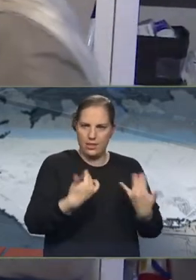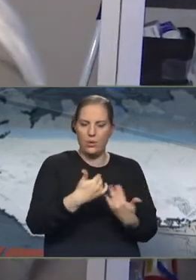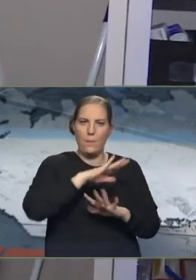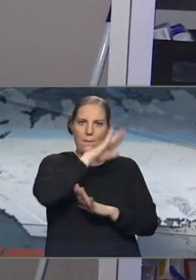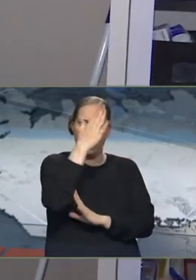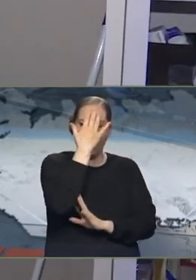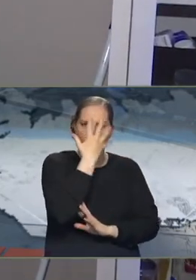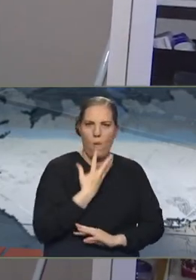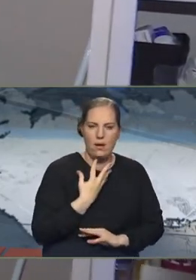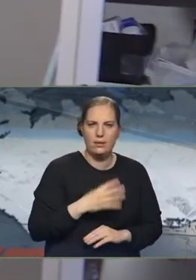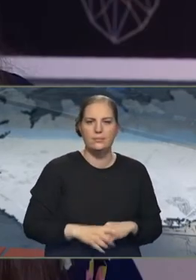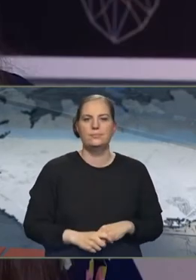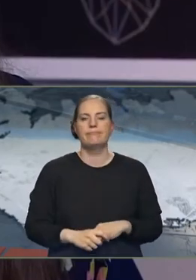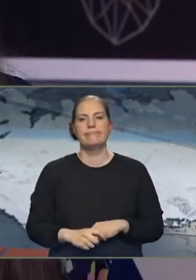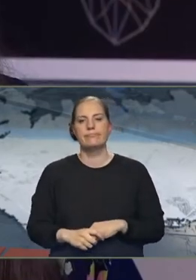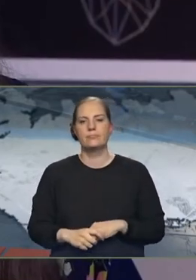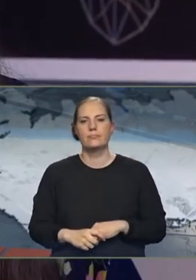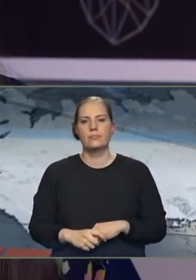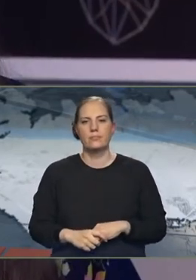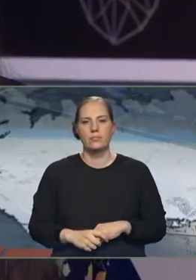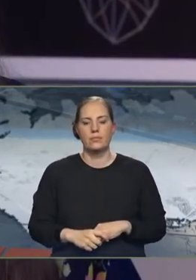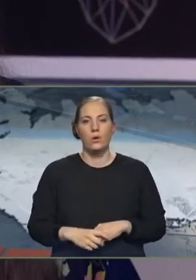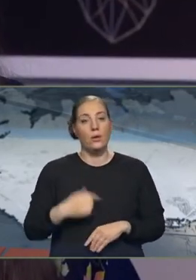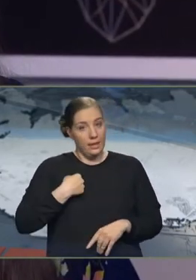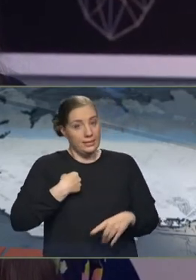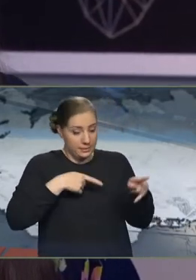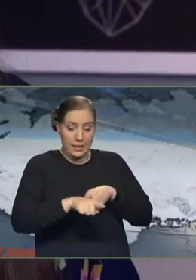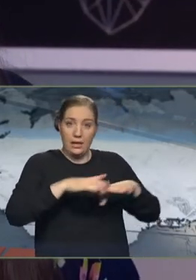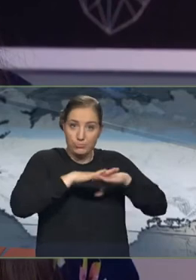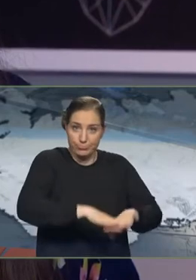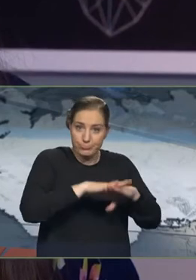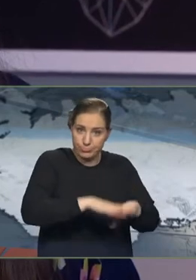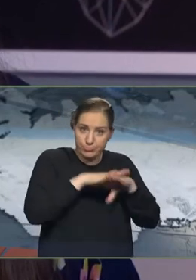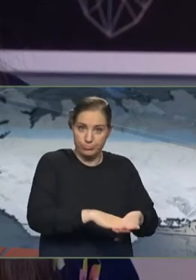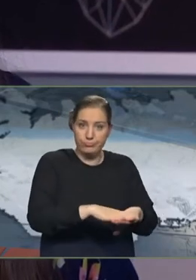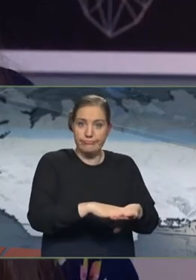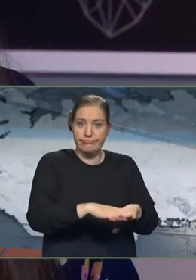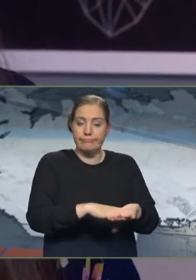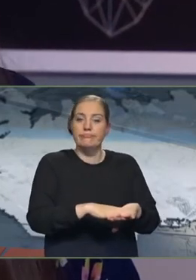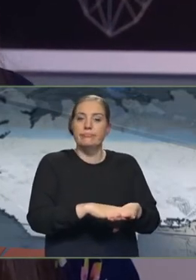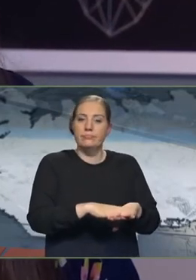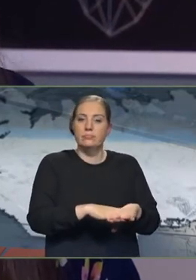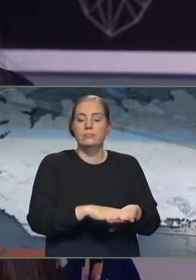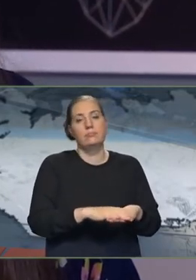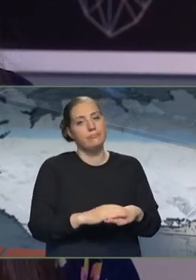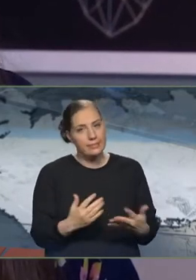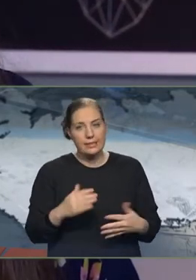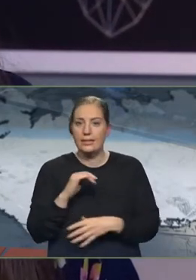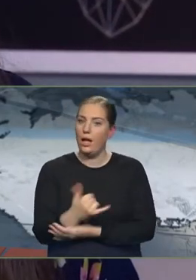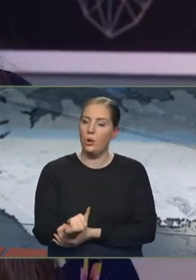framan. Og hef þá endurlíkun og hérna, já, bara